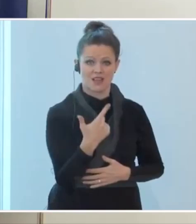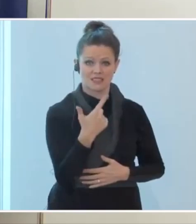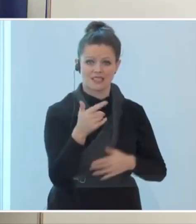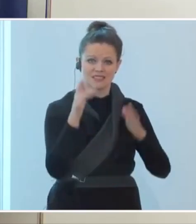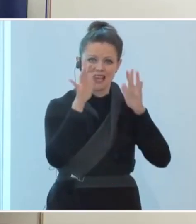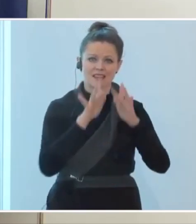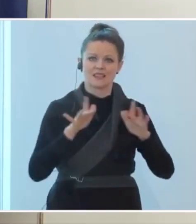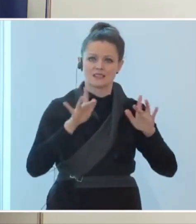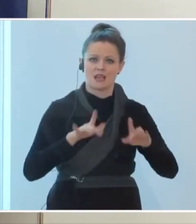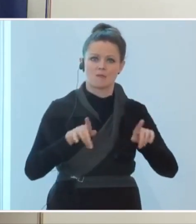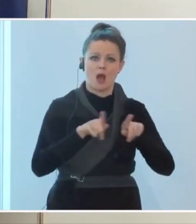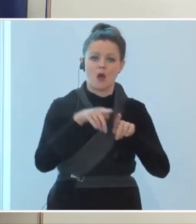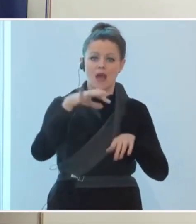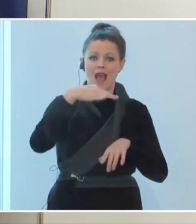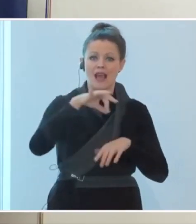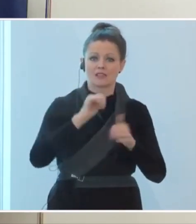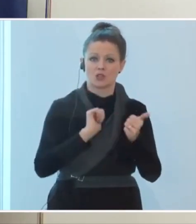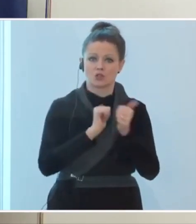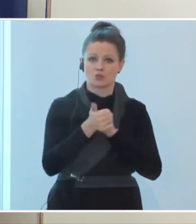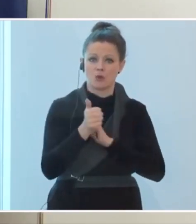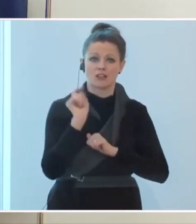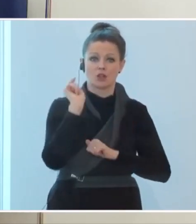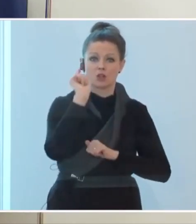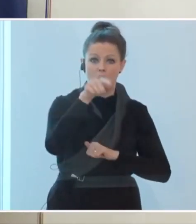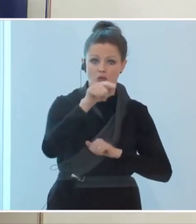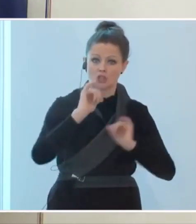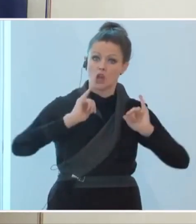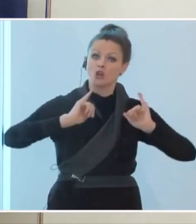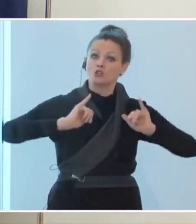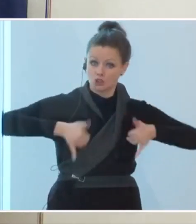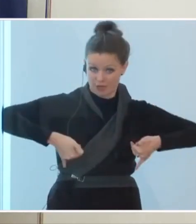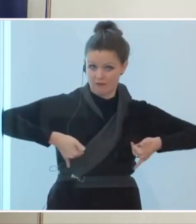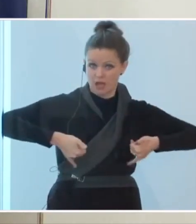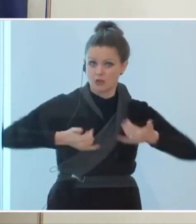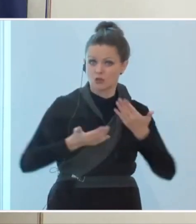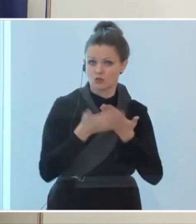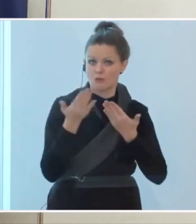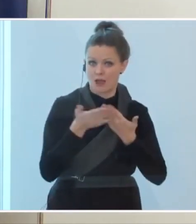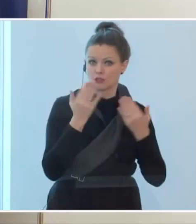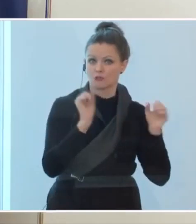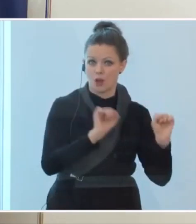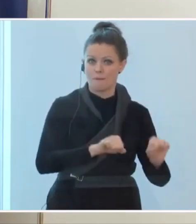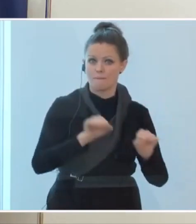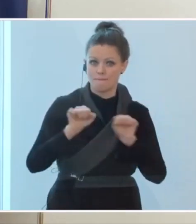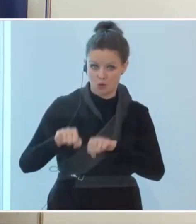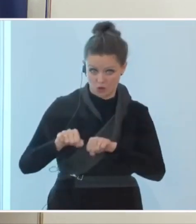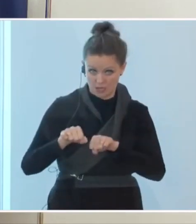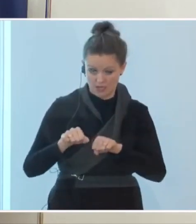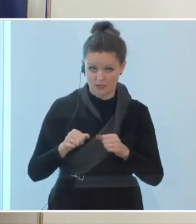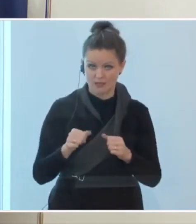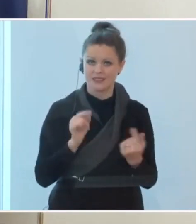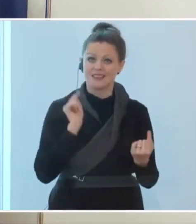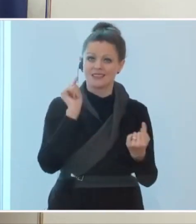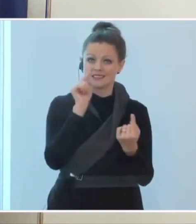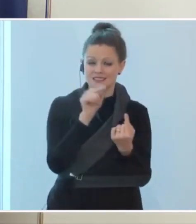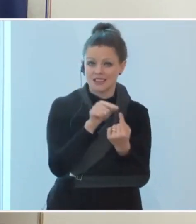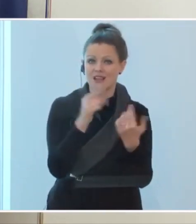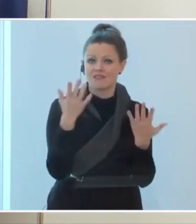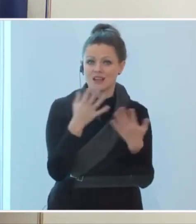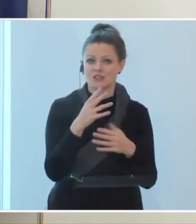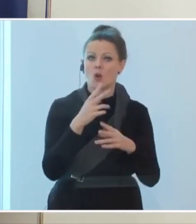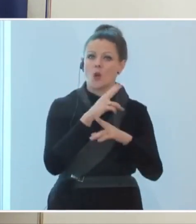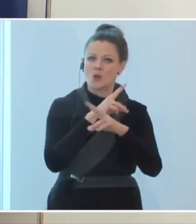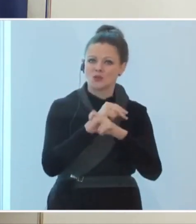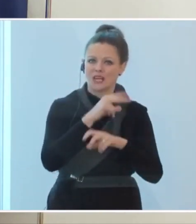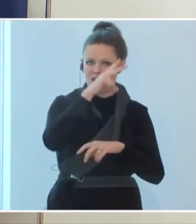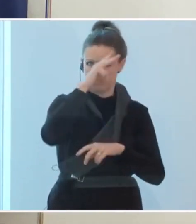Einzelsportarten im Freien, wie zum Beispiel das Skifahren wieder möglich werden, damit auch der österreichischen Bevölkerung